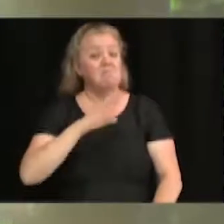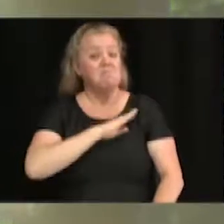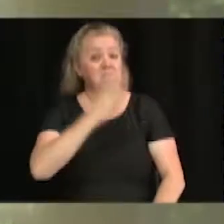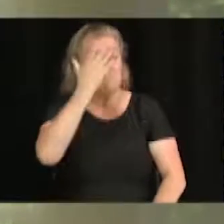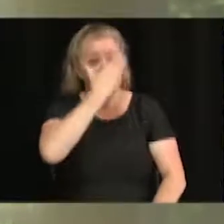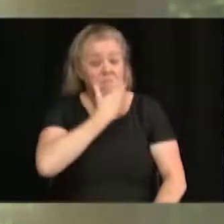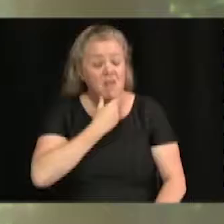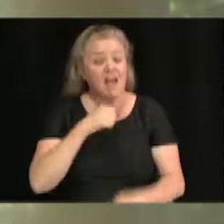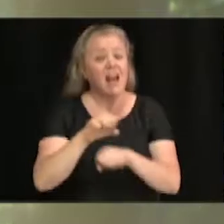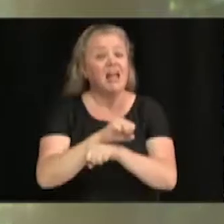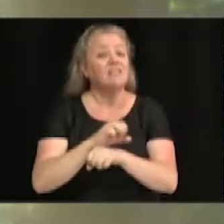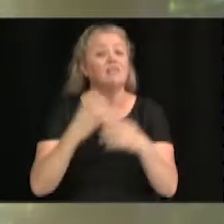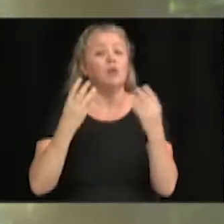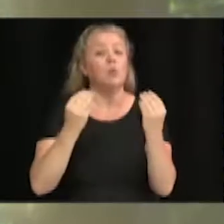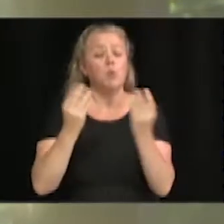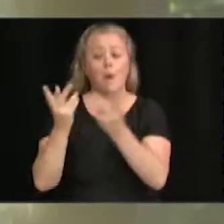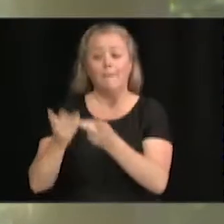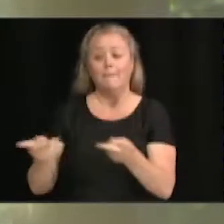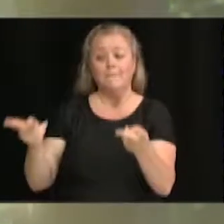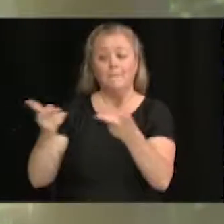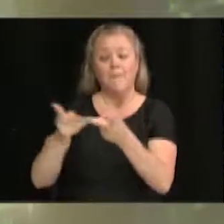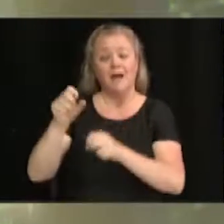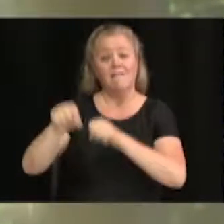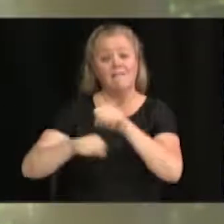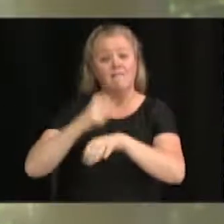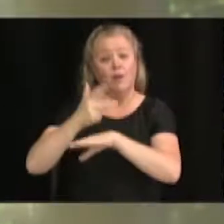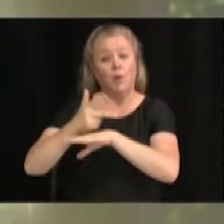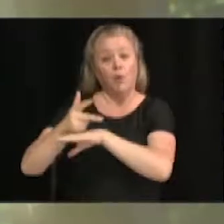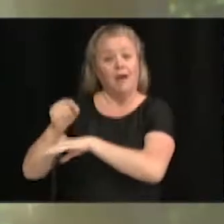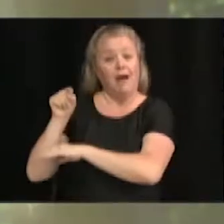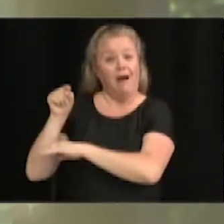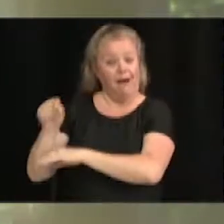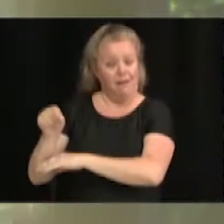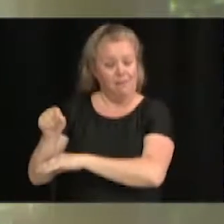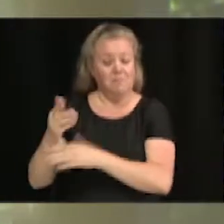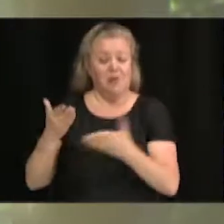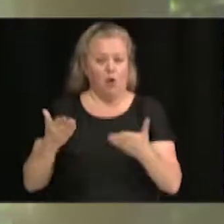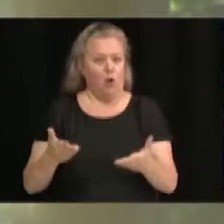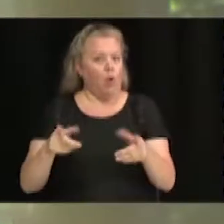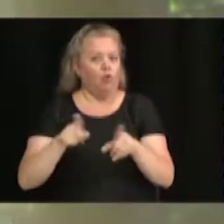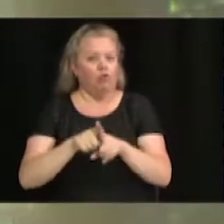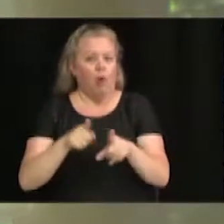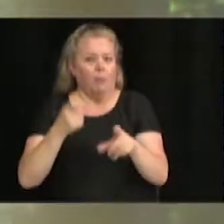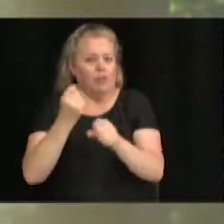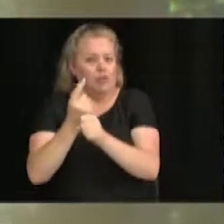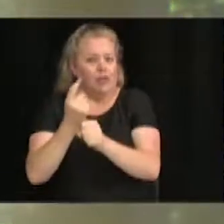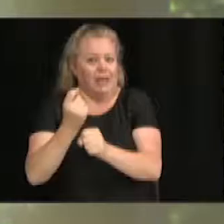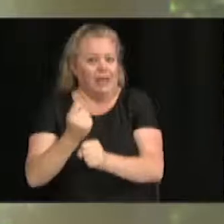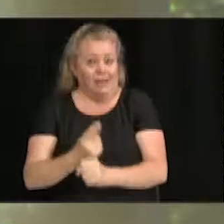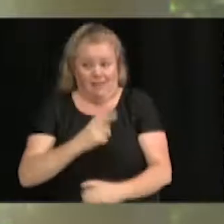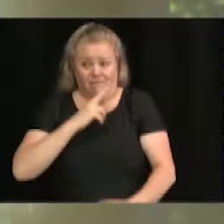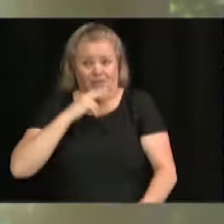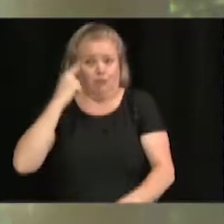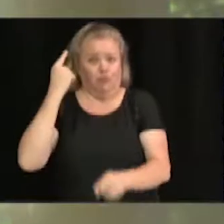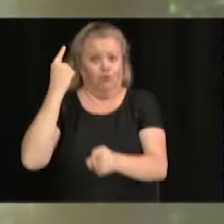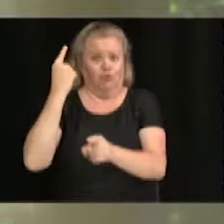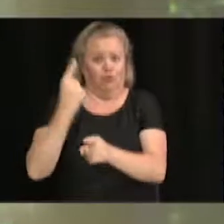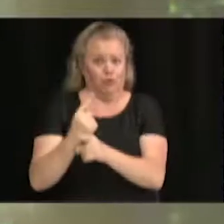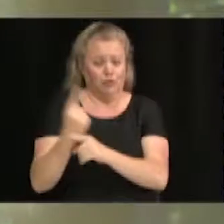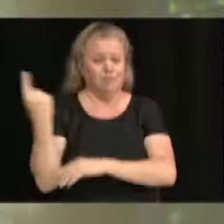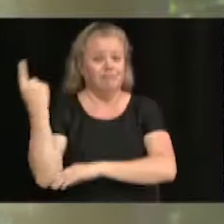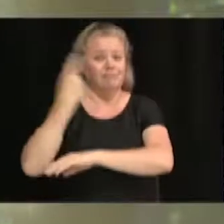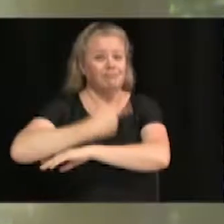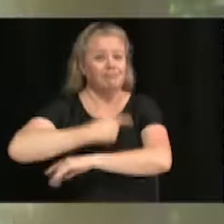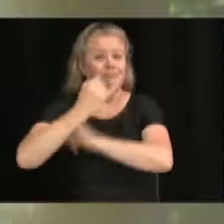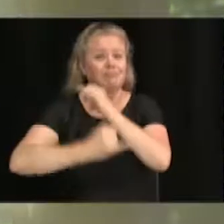vélogare aujourd'hui avec les jeunes. Et comme à chaque année, bien là, ça tombe bien, c'est vraiment la Journée internationale de la jeunesse. Et comme à chaque année, le Conseil